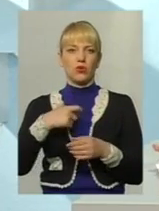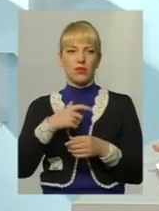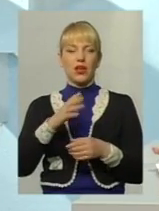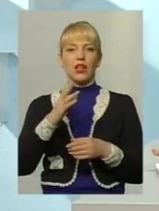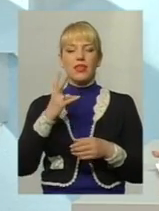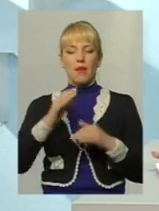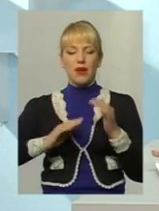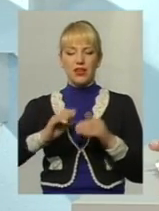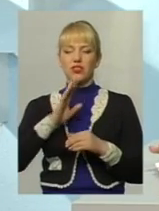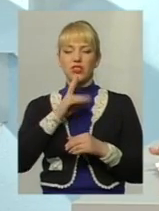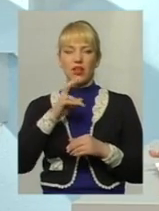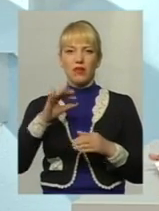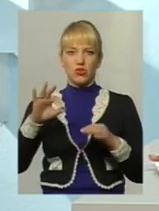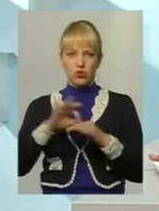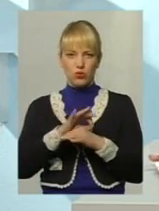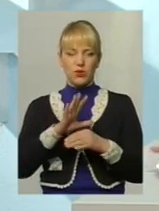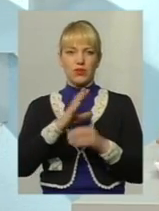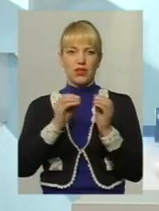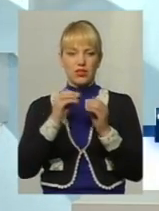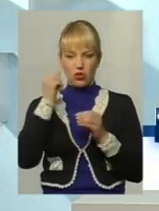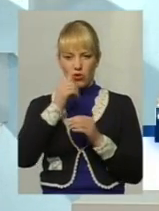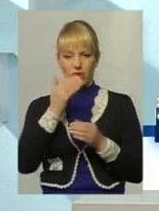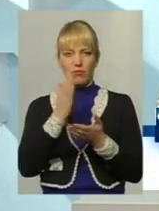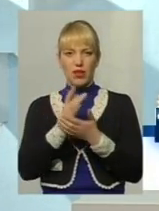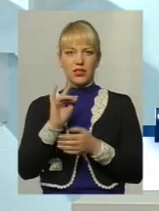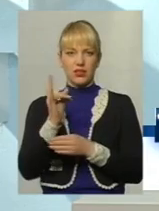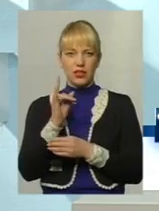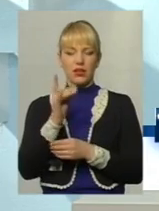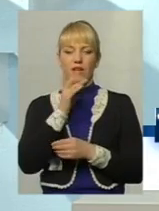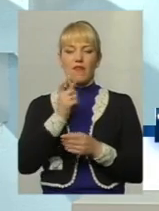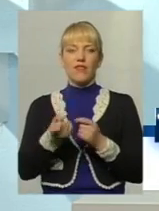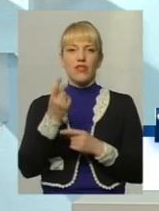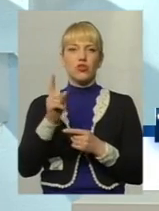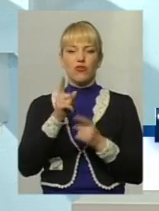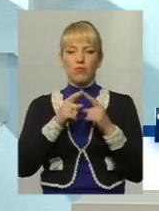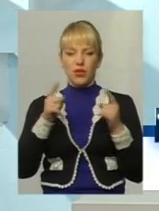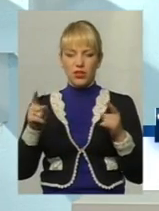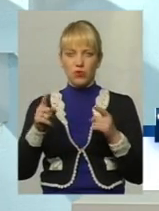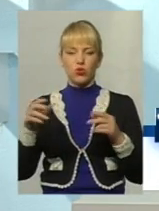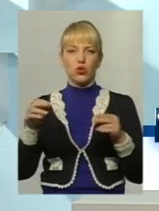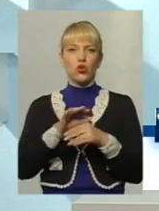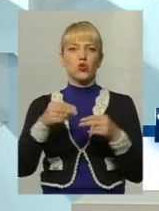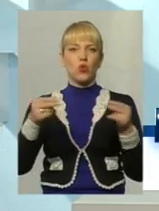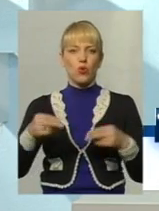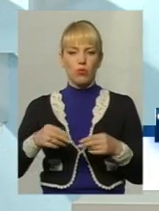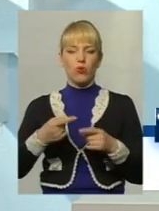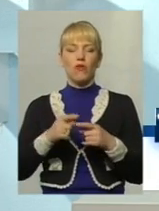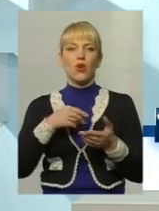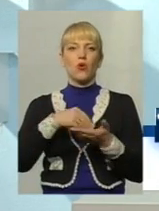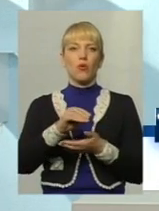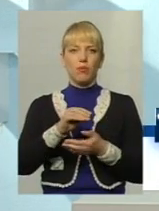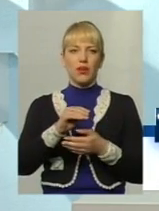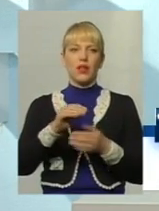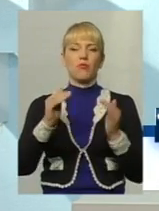проживши в шлюбі 10 років, маючи дитину, виявилося, що в період шлюбу вони купили будинок, який оформлений на матір